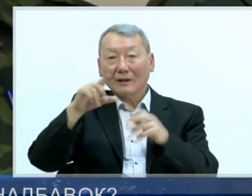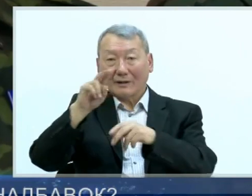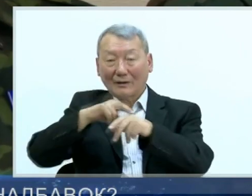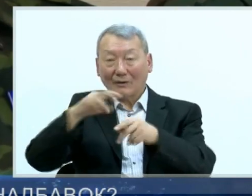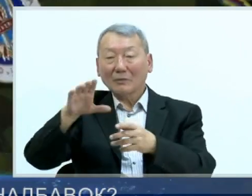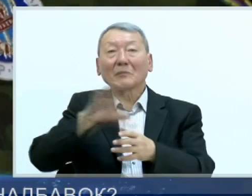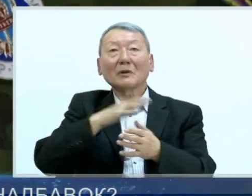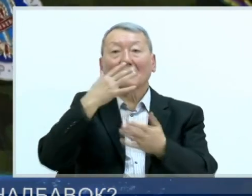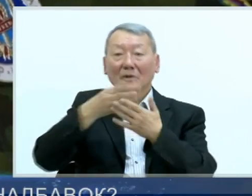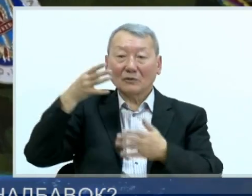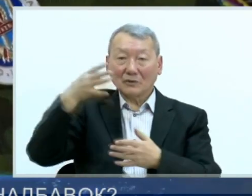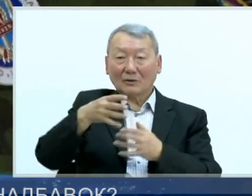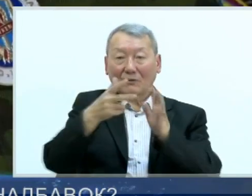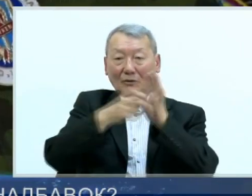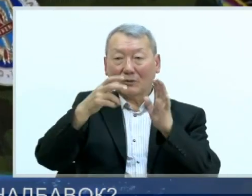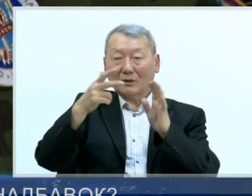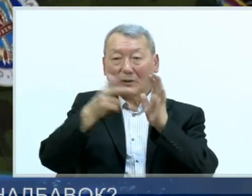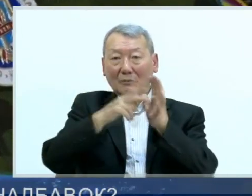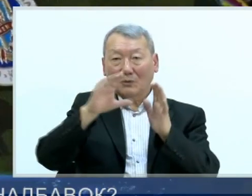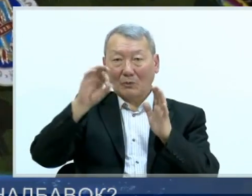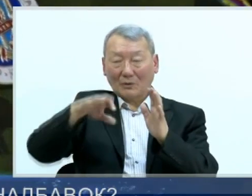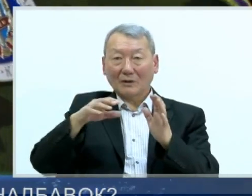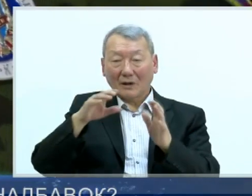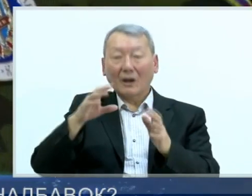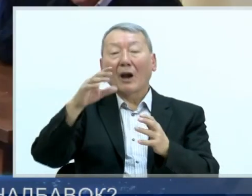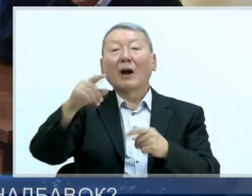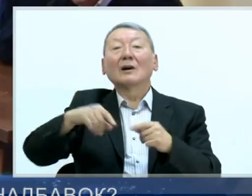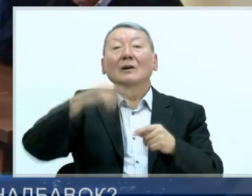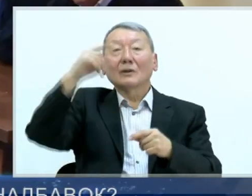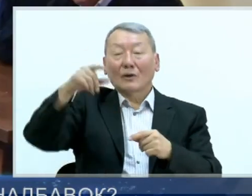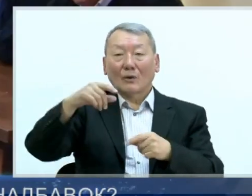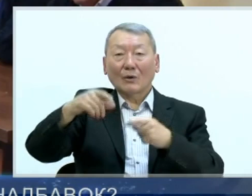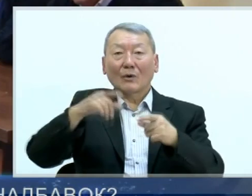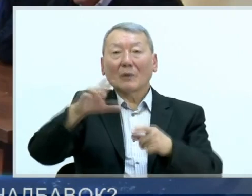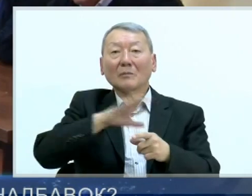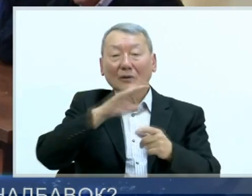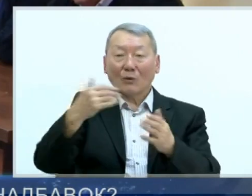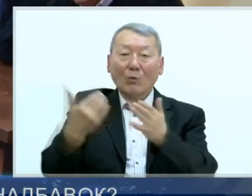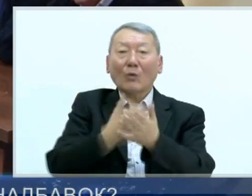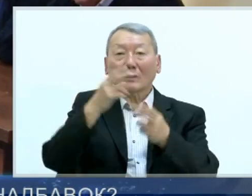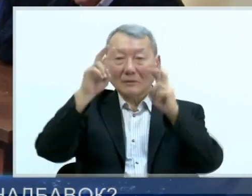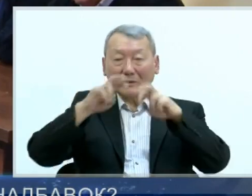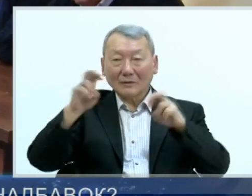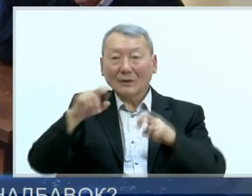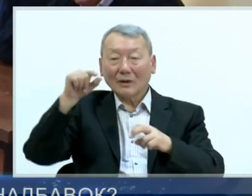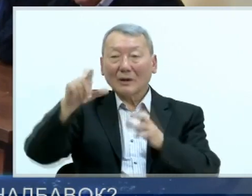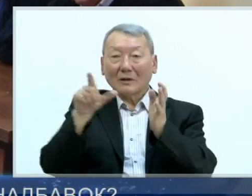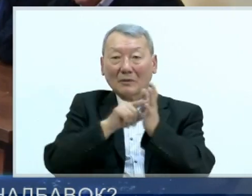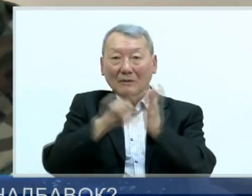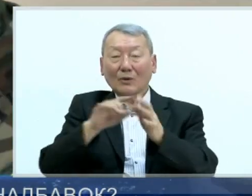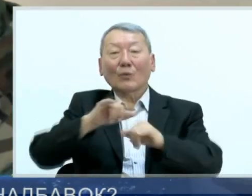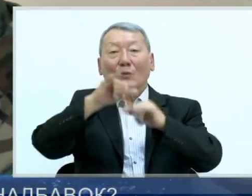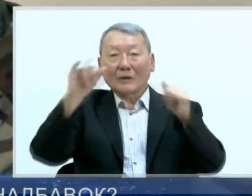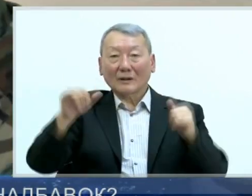составляла 4878 сомов. В последующем был перерасчет, согласно которому пенсия была